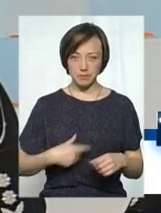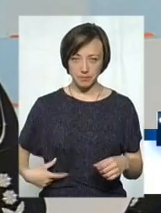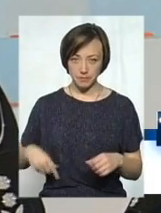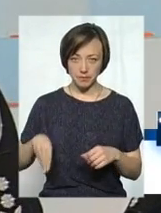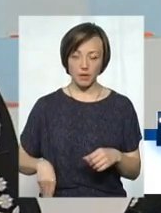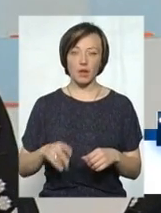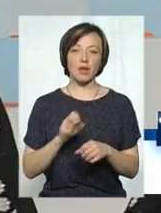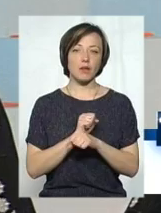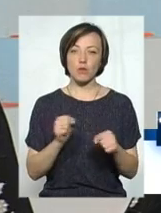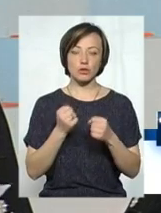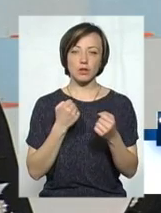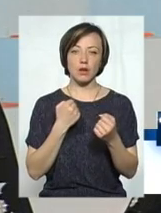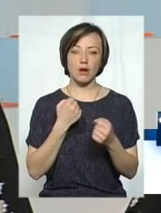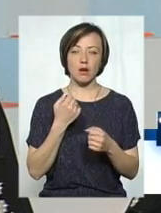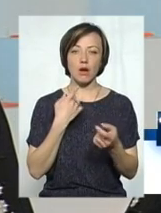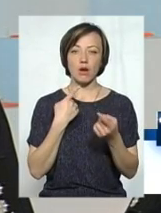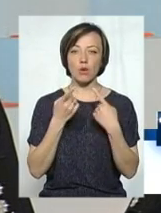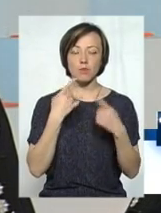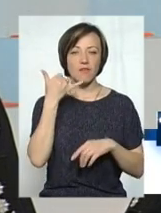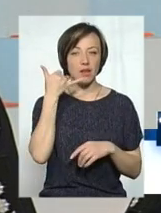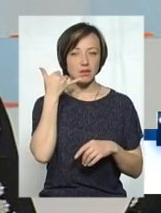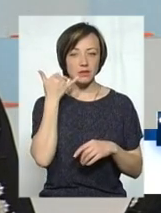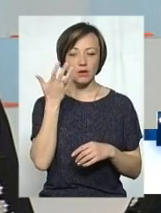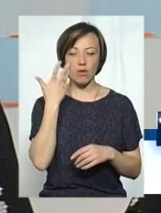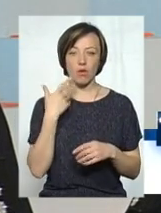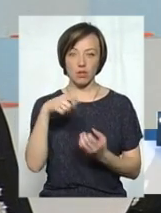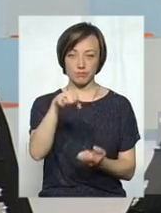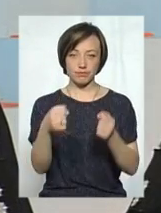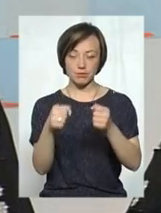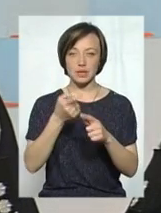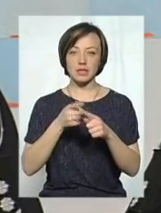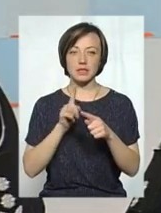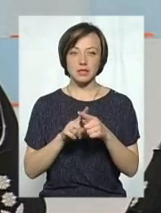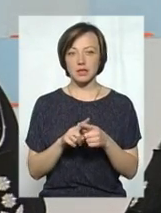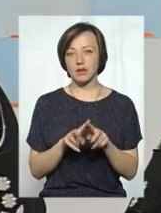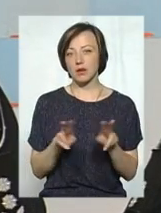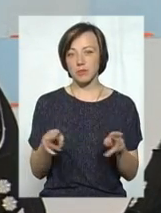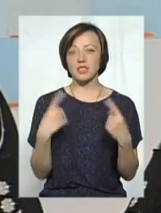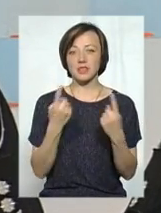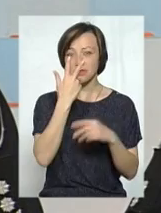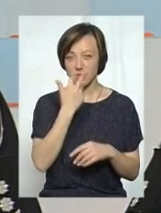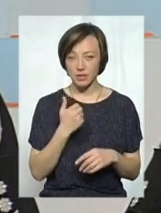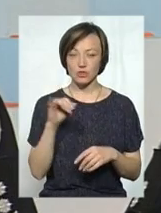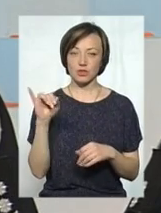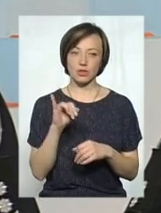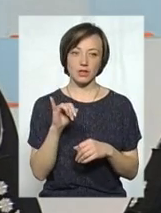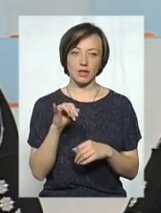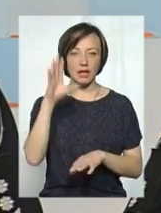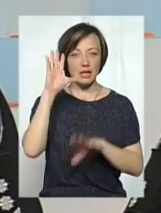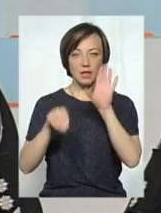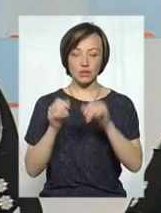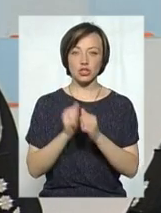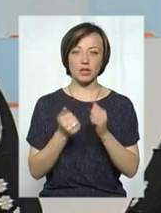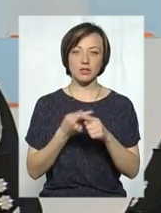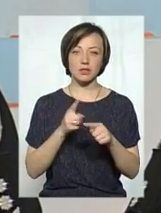про те, що не можна розмовляти по мобільному телефону під час руху. Це начебто так дуже звично і нехтою дуже